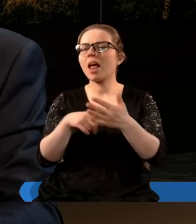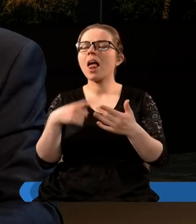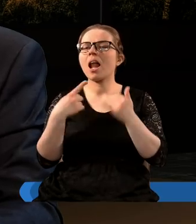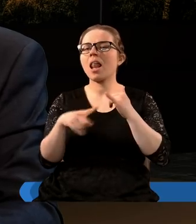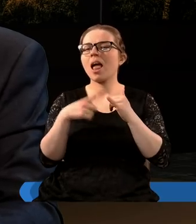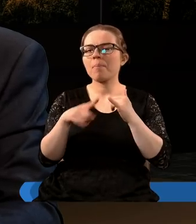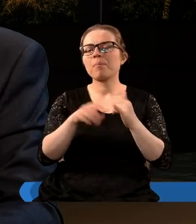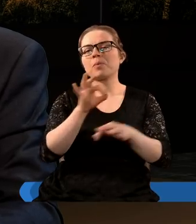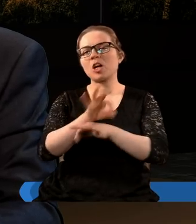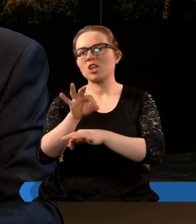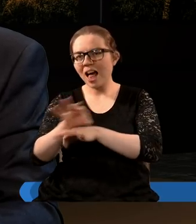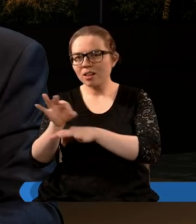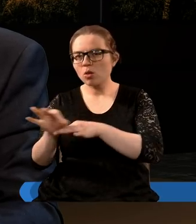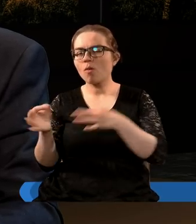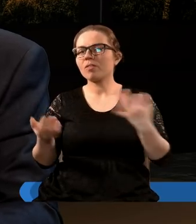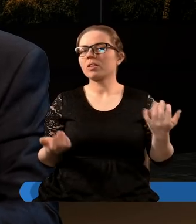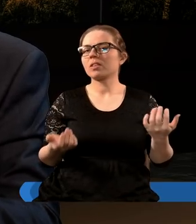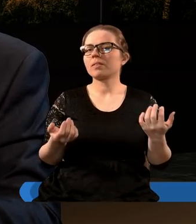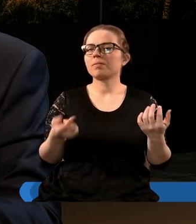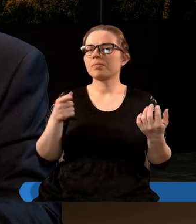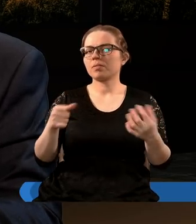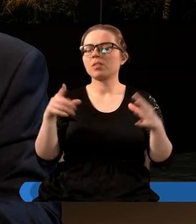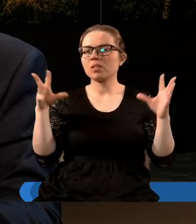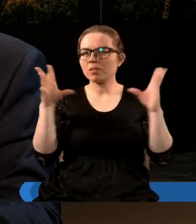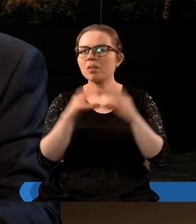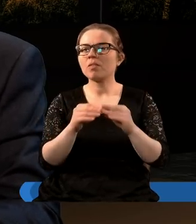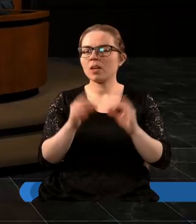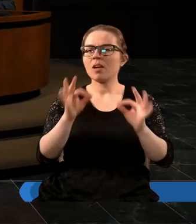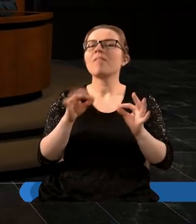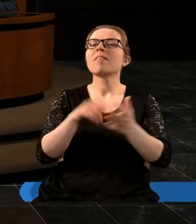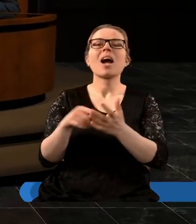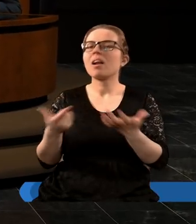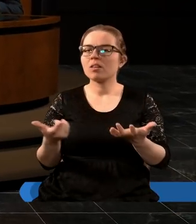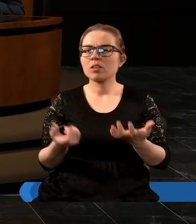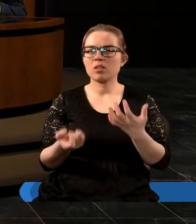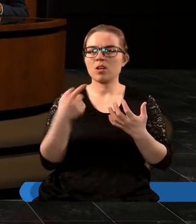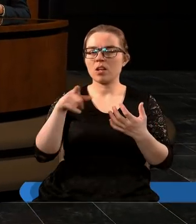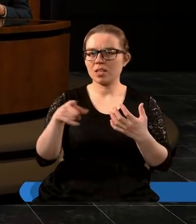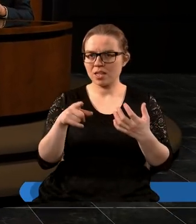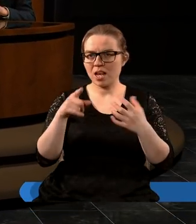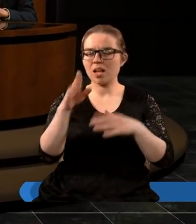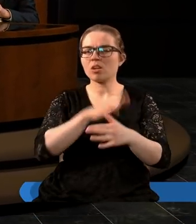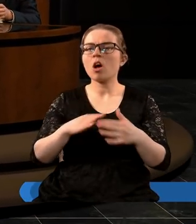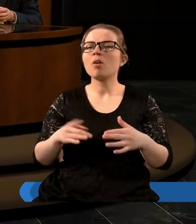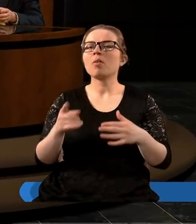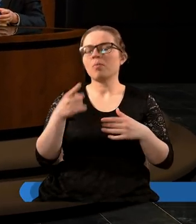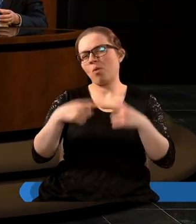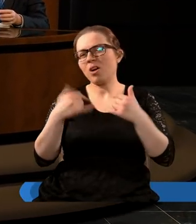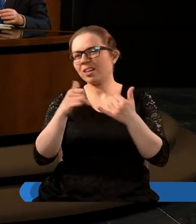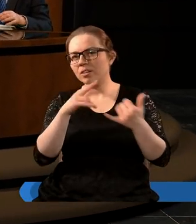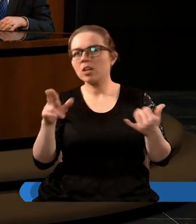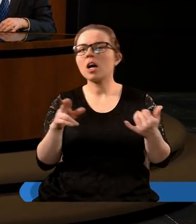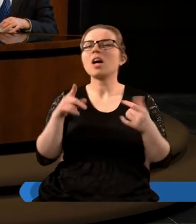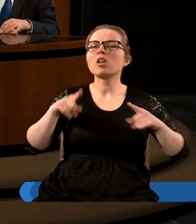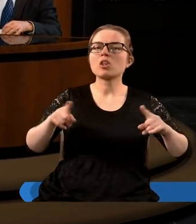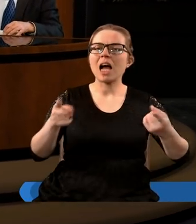element prześladowczy, więc to wszystko wskazuje na to, że konglomerat religii z polityką